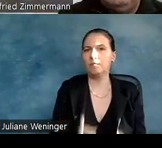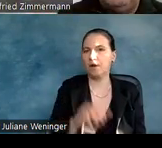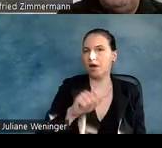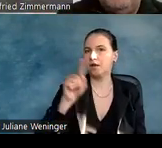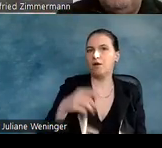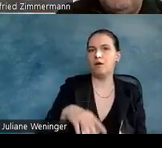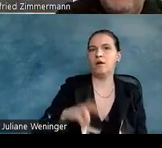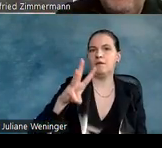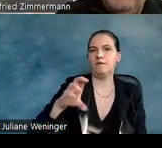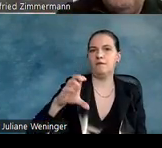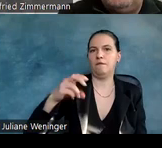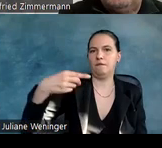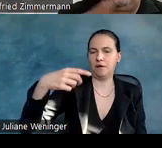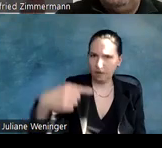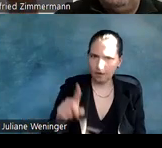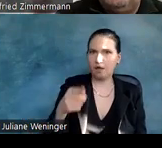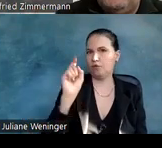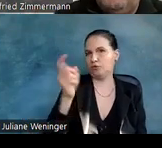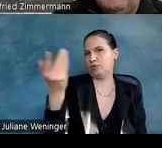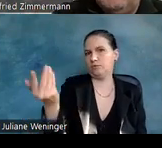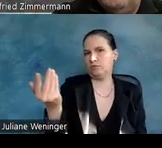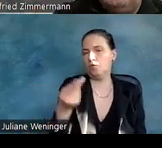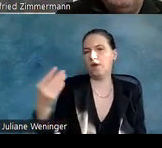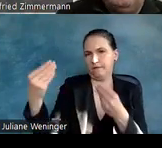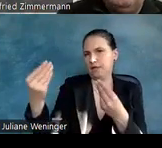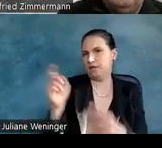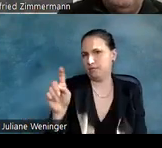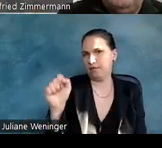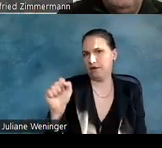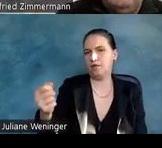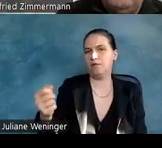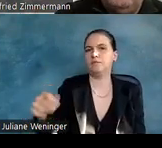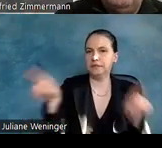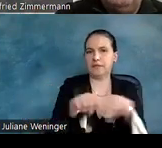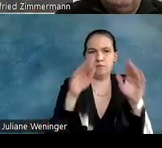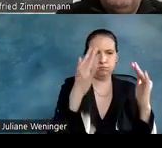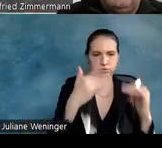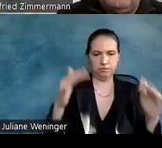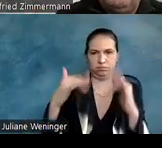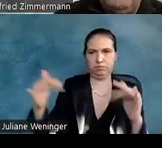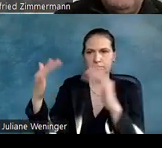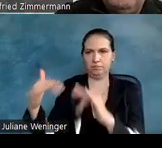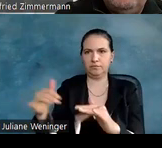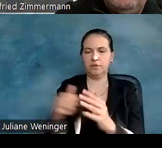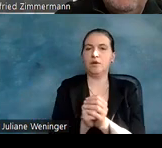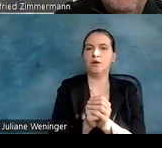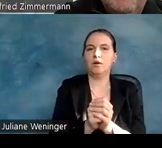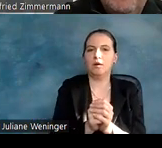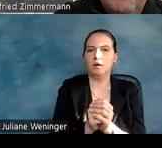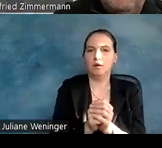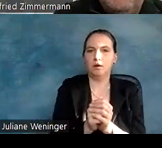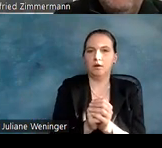kriegt man die Tabelle für WCAG und für Qualität. Genau so. So, und wie gesagt, fehlende